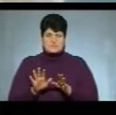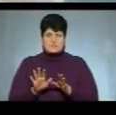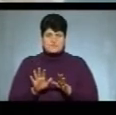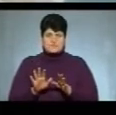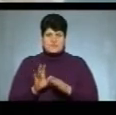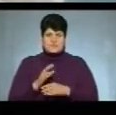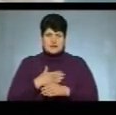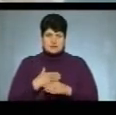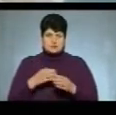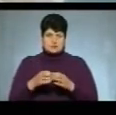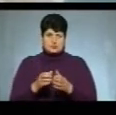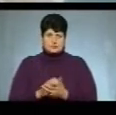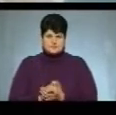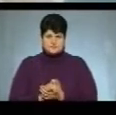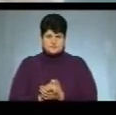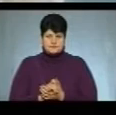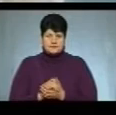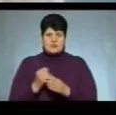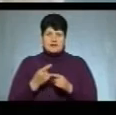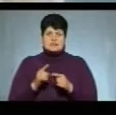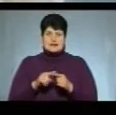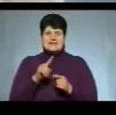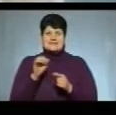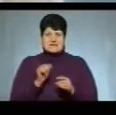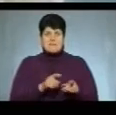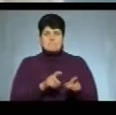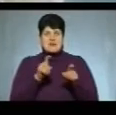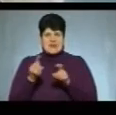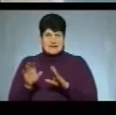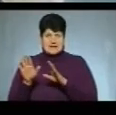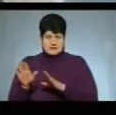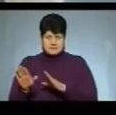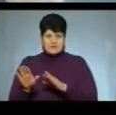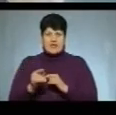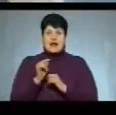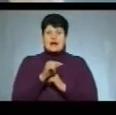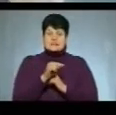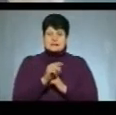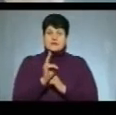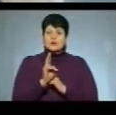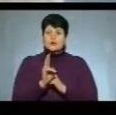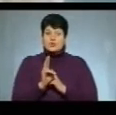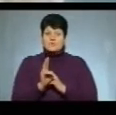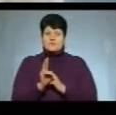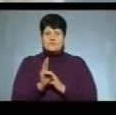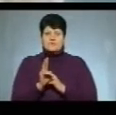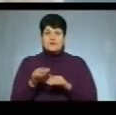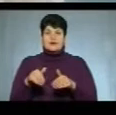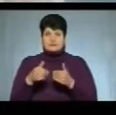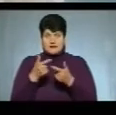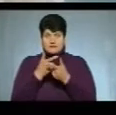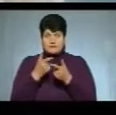наша ініціативна група. Це за перехід. І з тих, хто дав